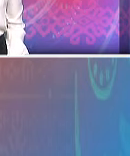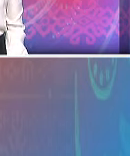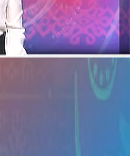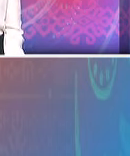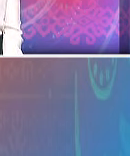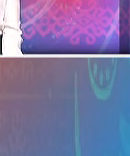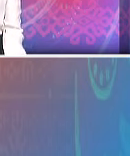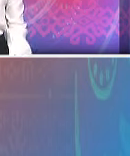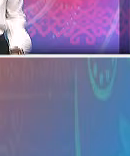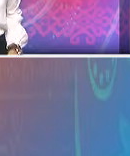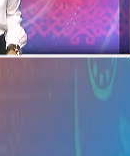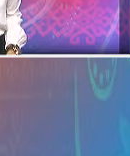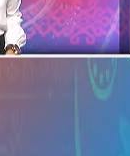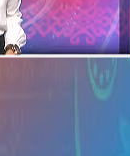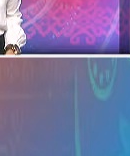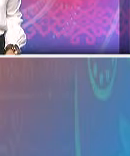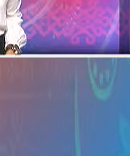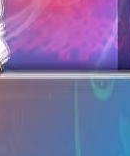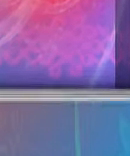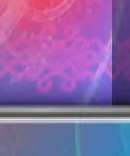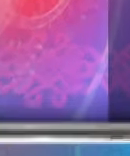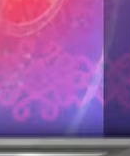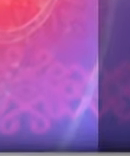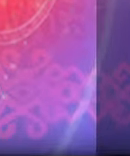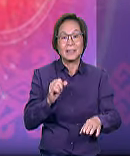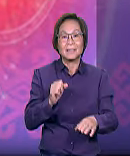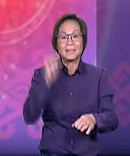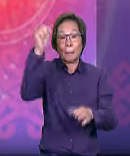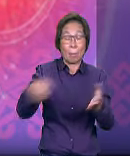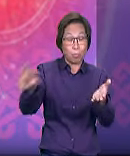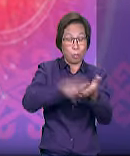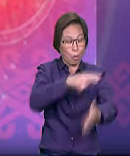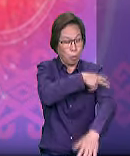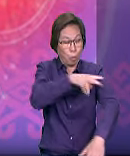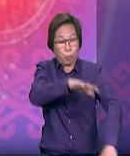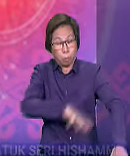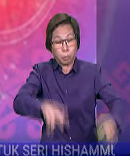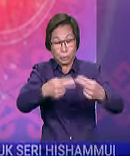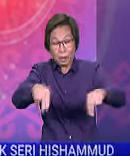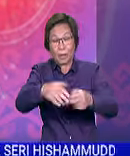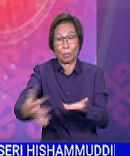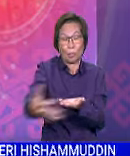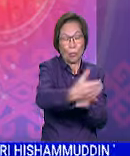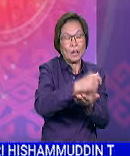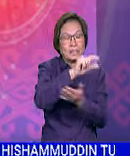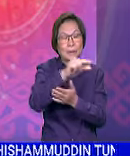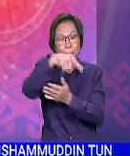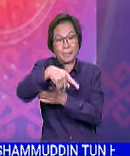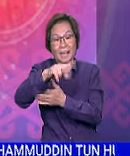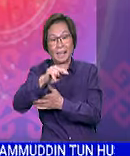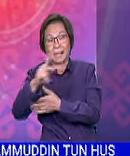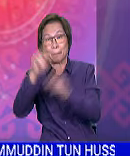Baik Zera, perkembangan penuh. Sabah catat peningkatan dalam grade puratan nilai kumulatif GPNK,